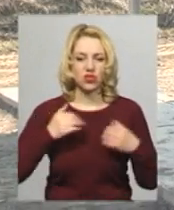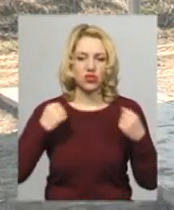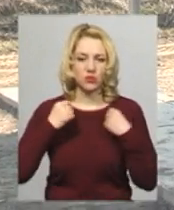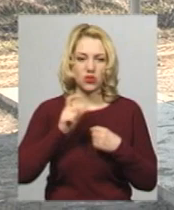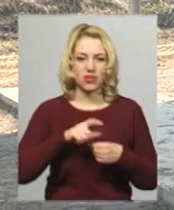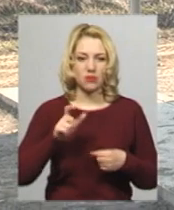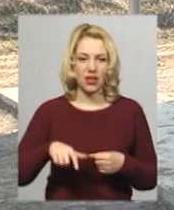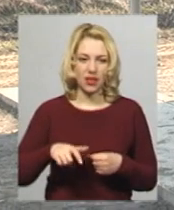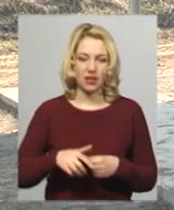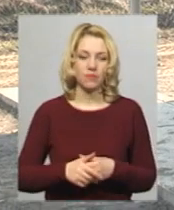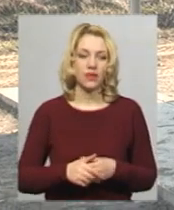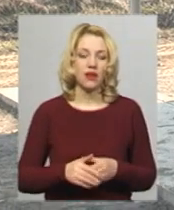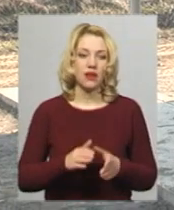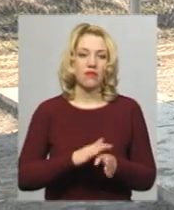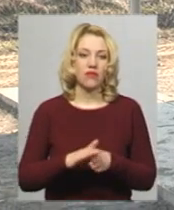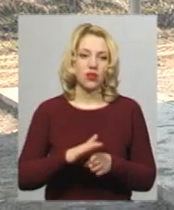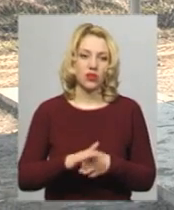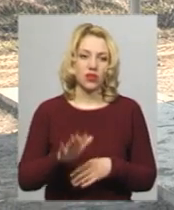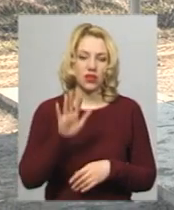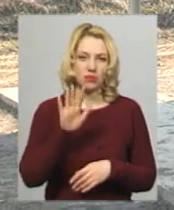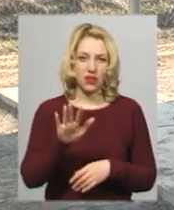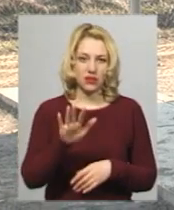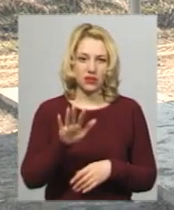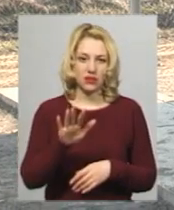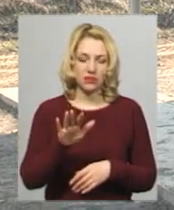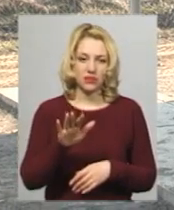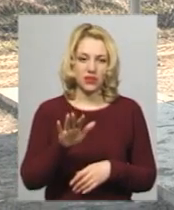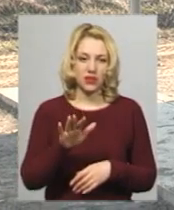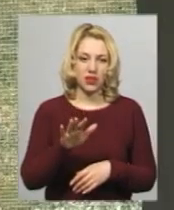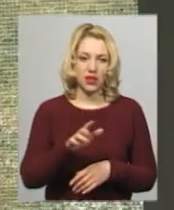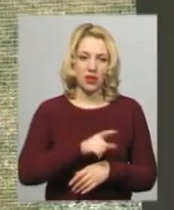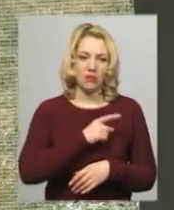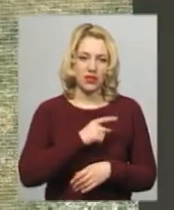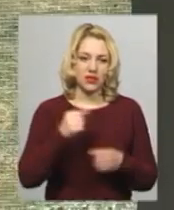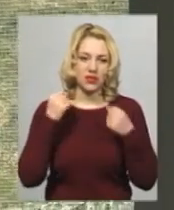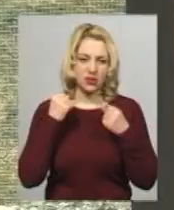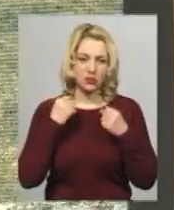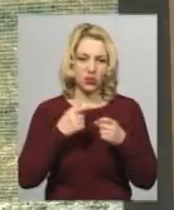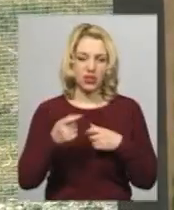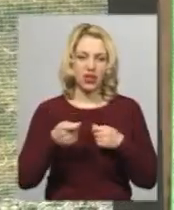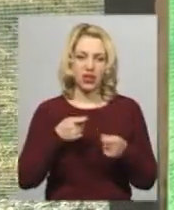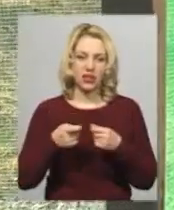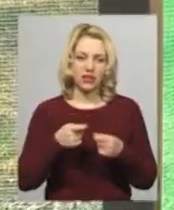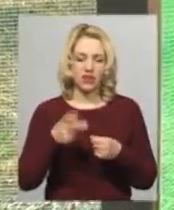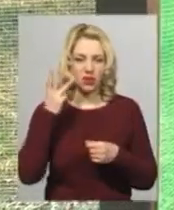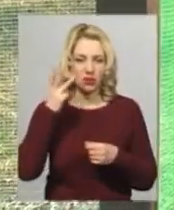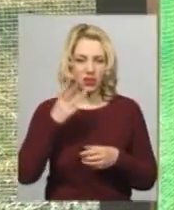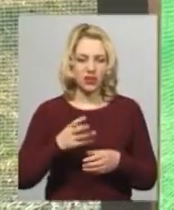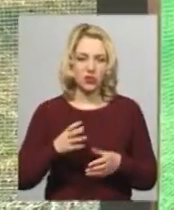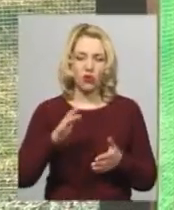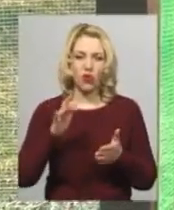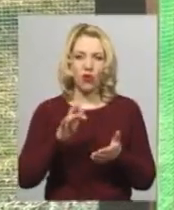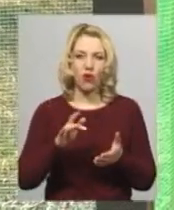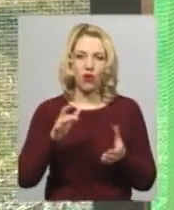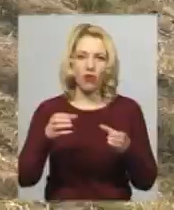виконали, п'ять наших спортсменів виконали на гарматі в майстра спорту». Керівник Хмельницького середку Федерації практичної